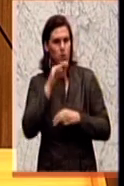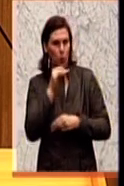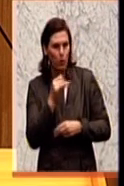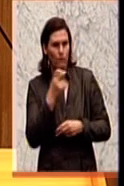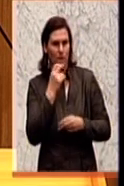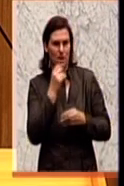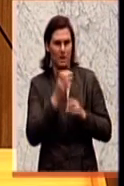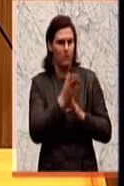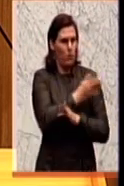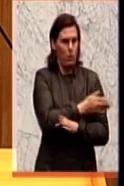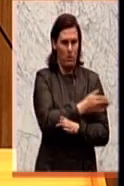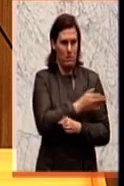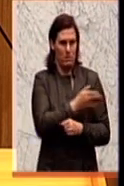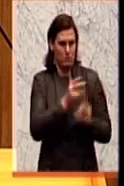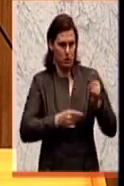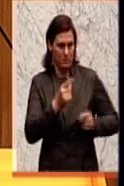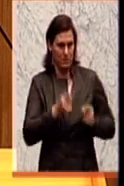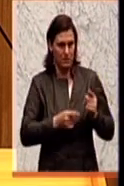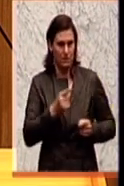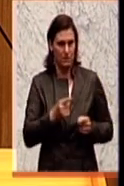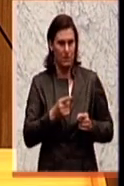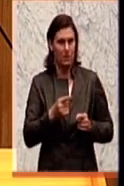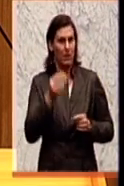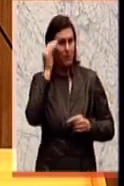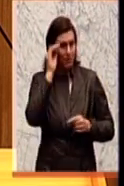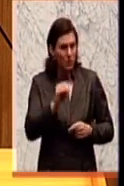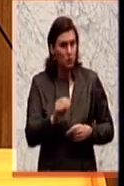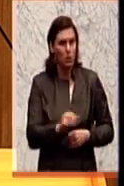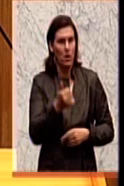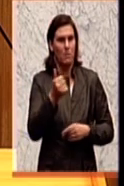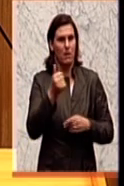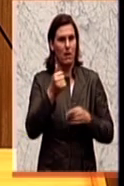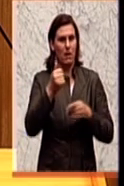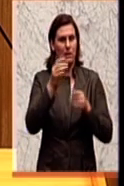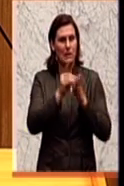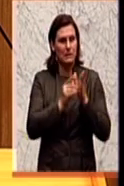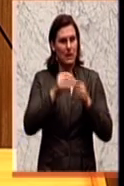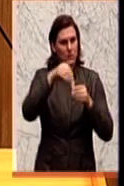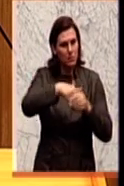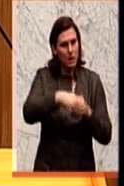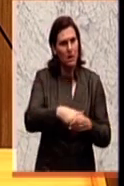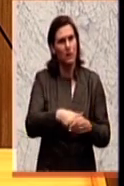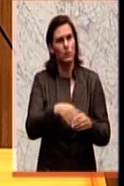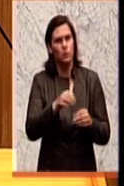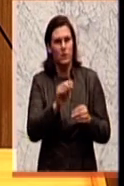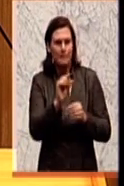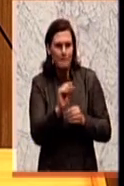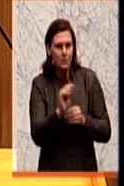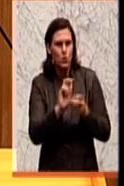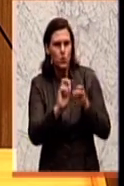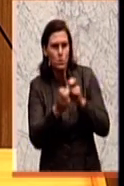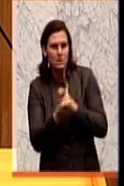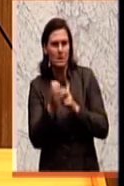Gelegenheit auch betonen, dass wir bei der Vorratsdatenspeicherung nur eine Minimalumsetzung der EU-Richtlinie vorgenommen haben